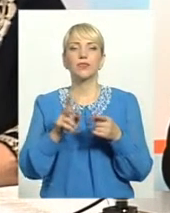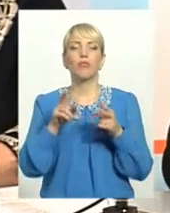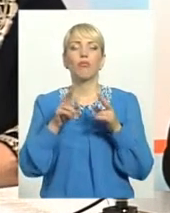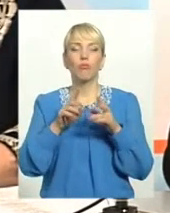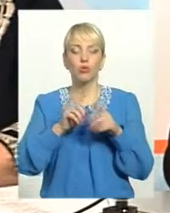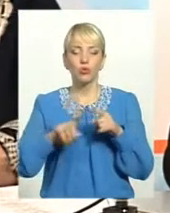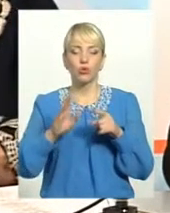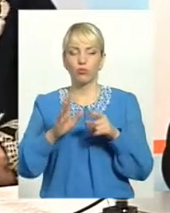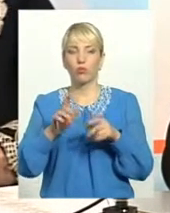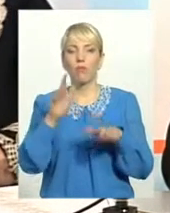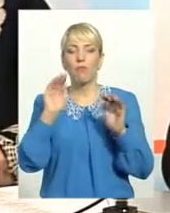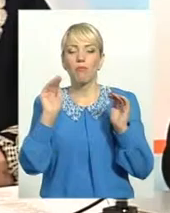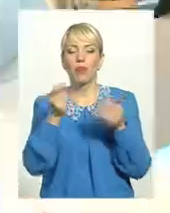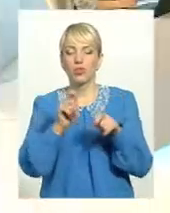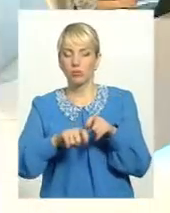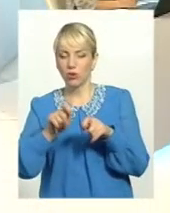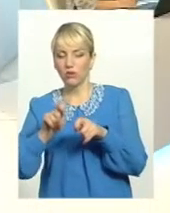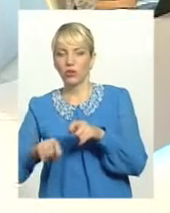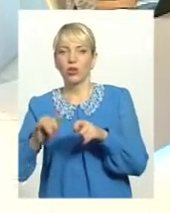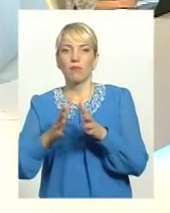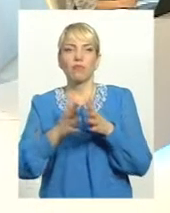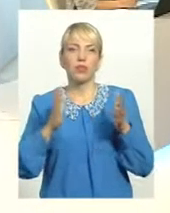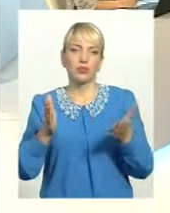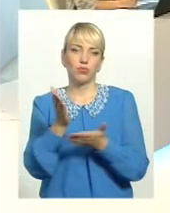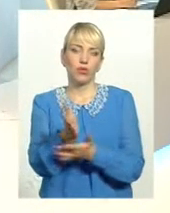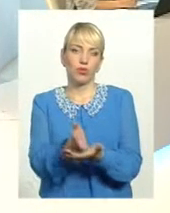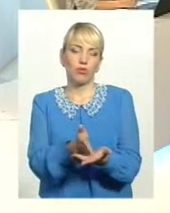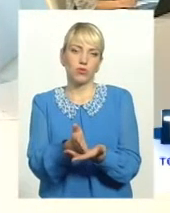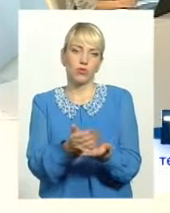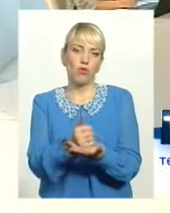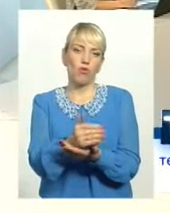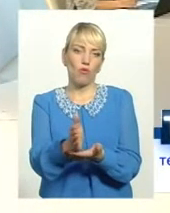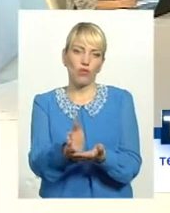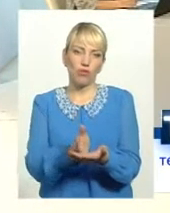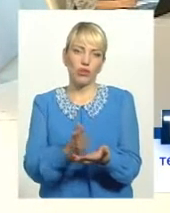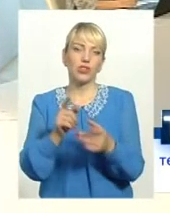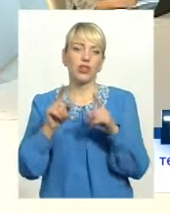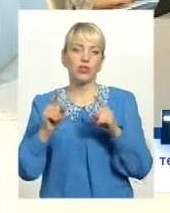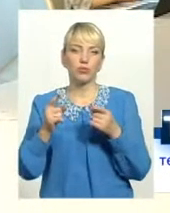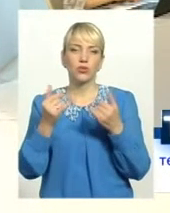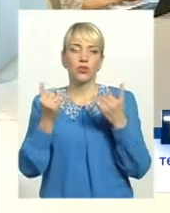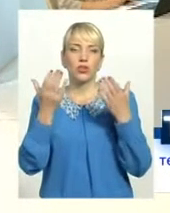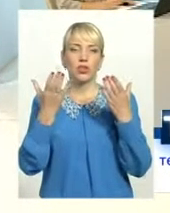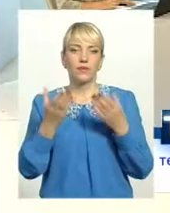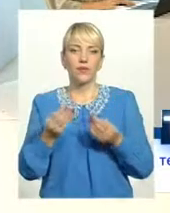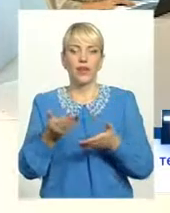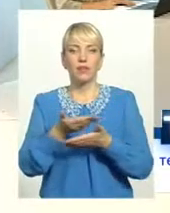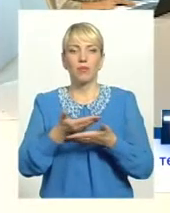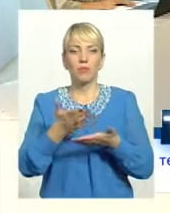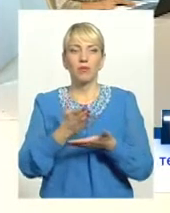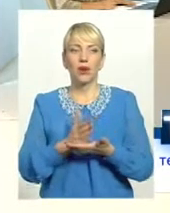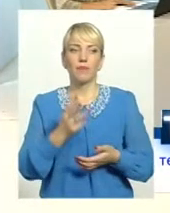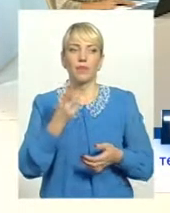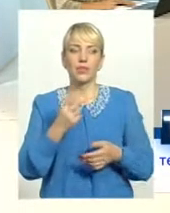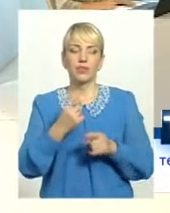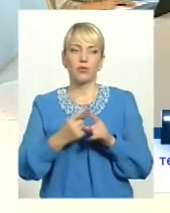зменшуватися кількість перевірок. Тому ті цифри, до речі, на сьогоднішній день ми вже маємо 2,5 тисячі з